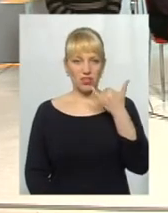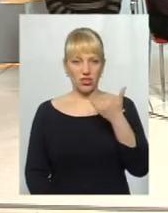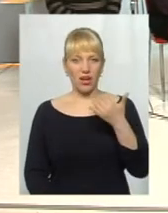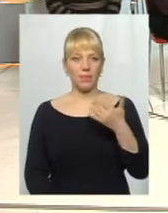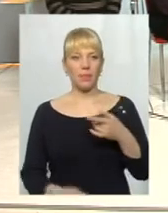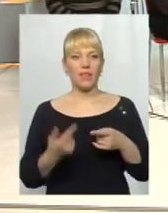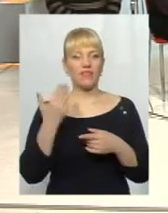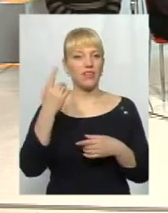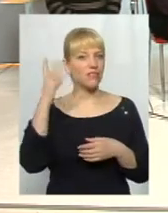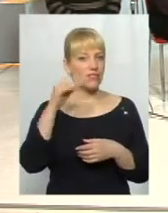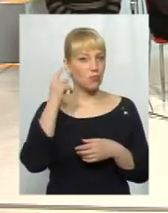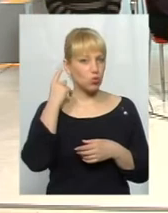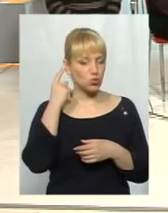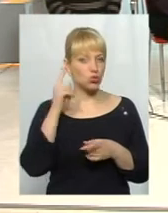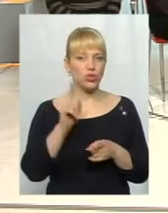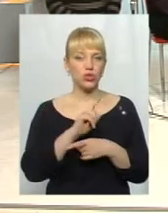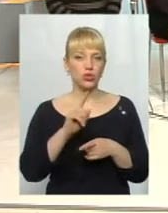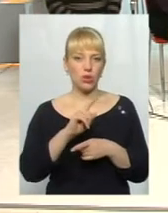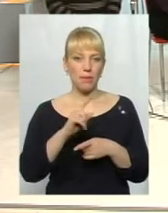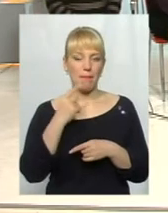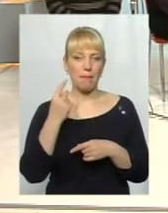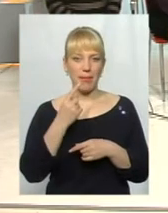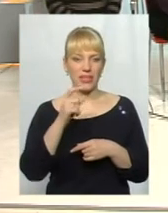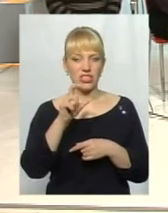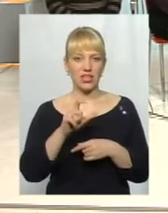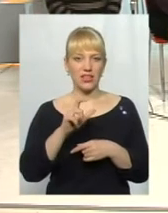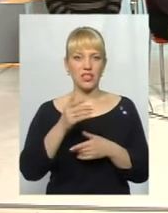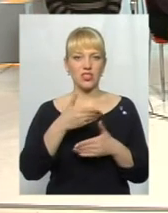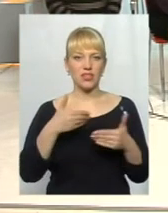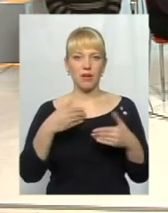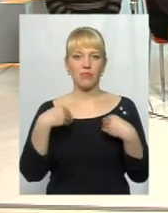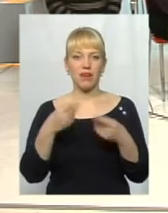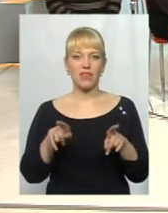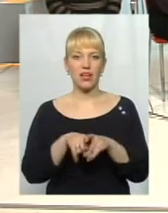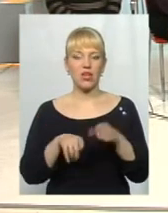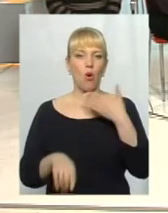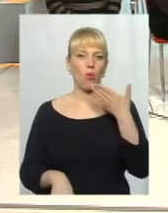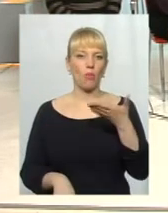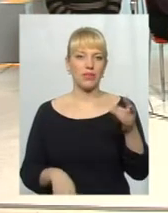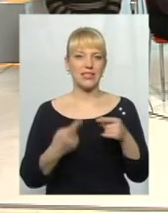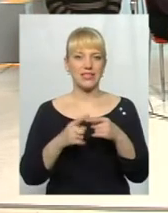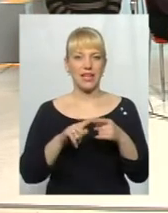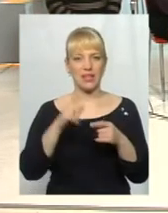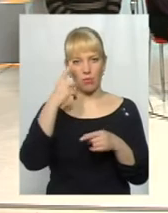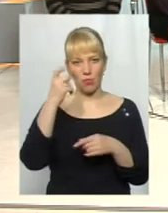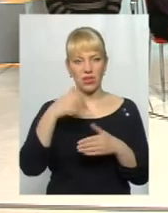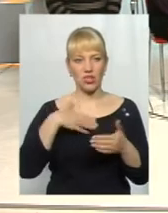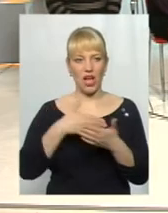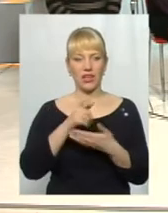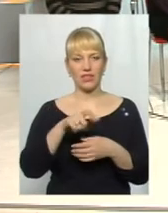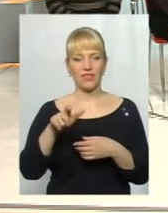слухали, ви почули, що перший глядач нам дав такий коментар, що це є попередження активістів,